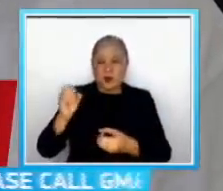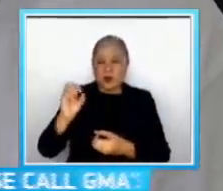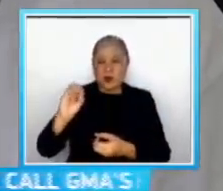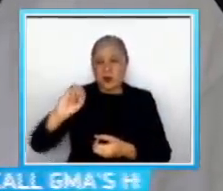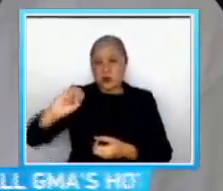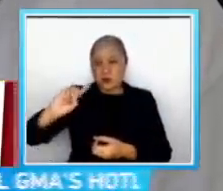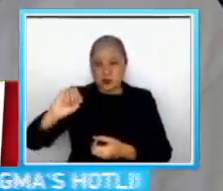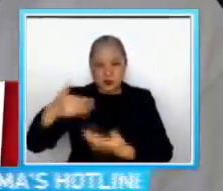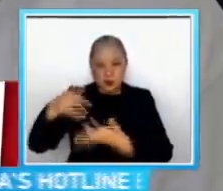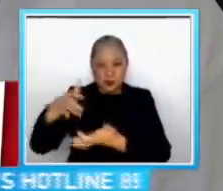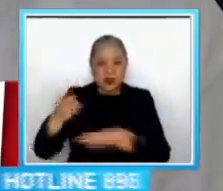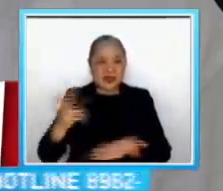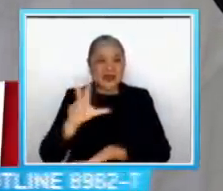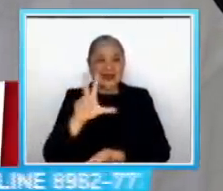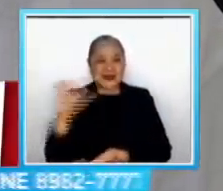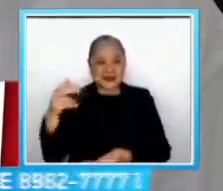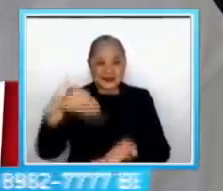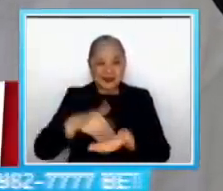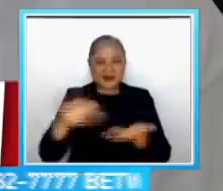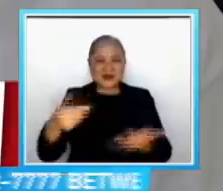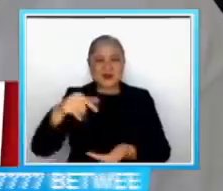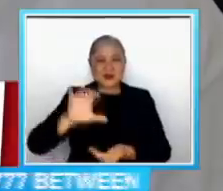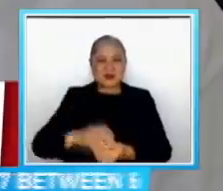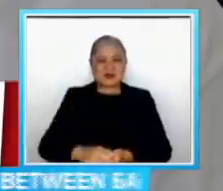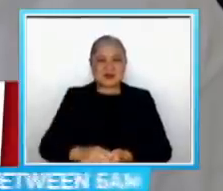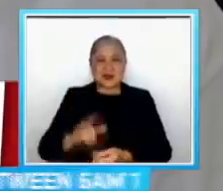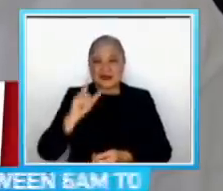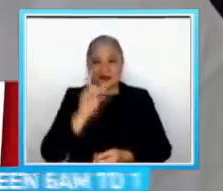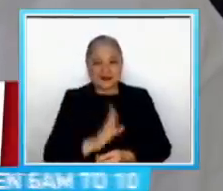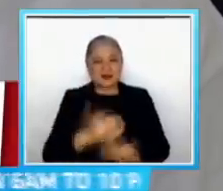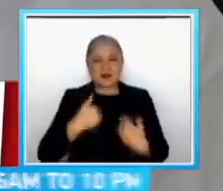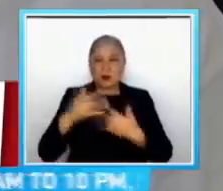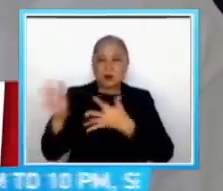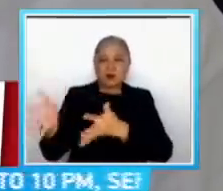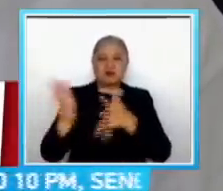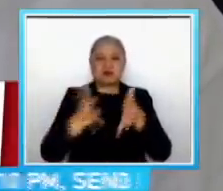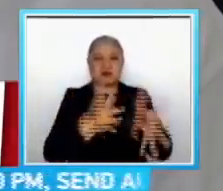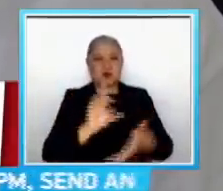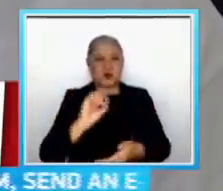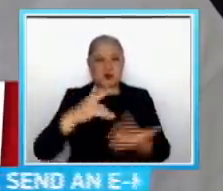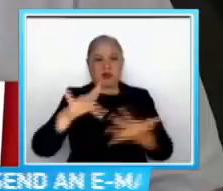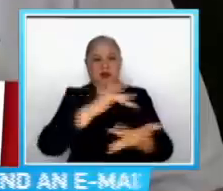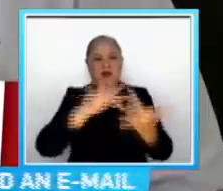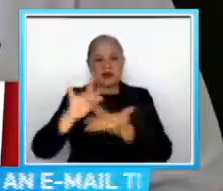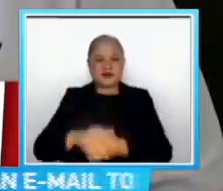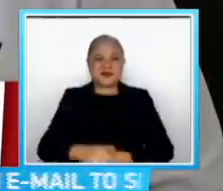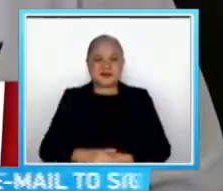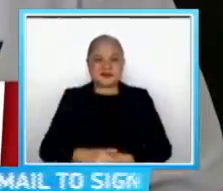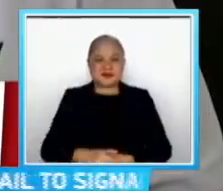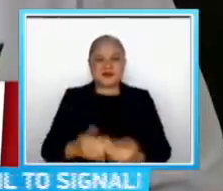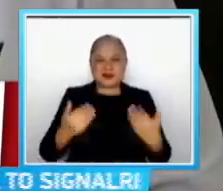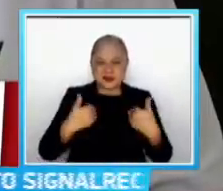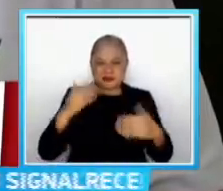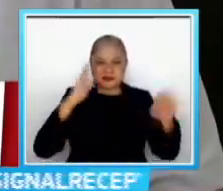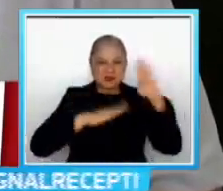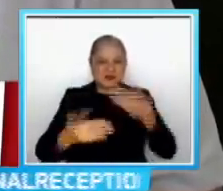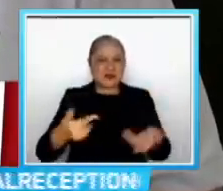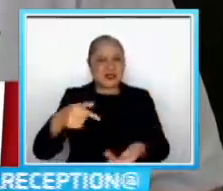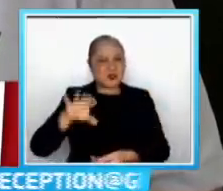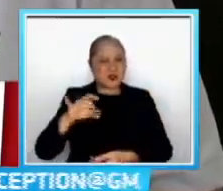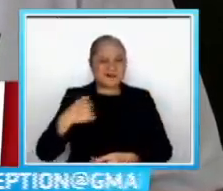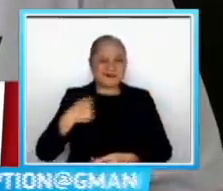300,000 At kalahat din nun ay puro stray So nagkaroon kami ng gano'ng problema Naisip namin,